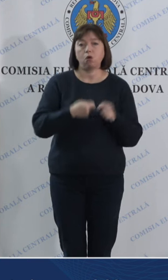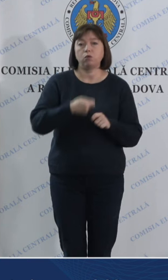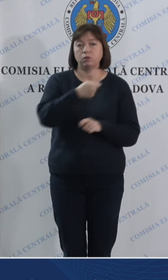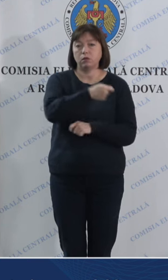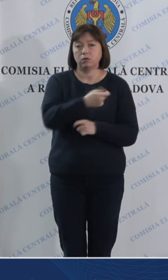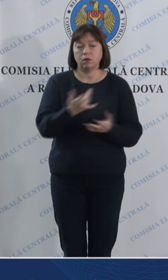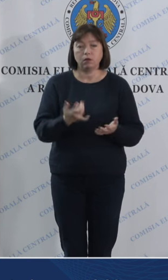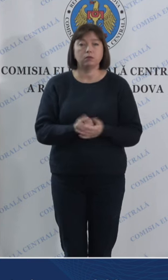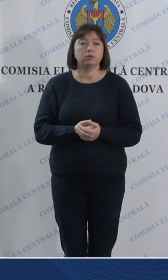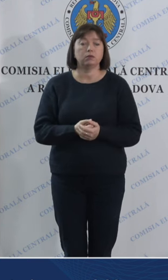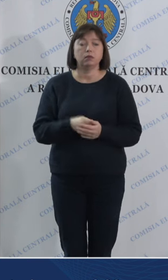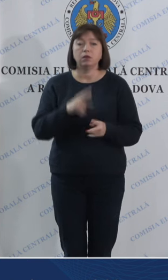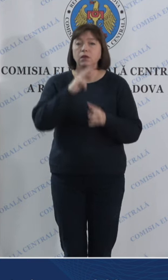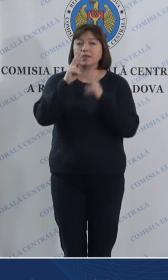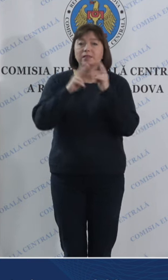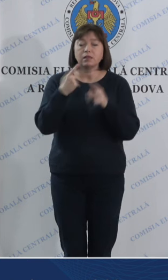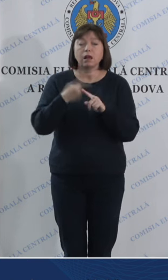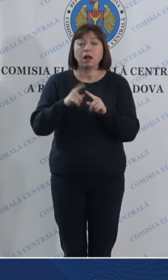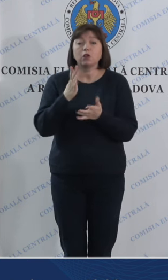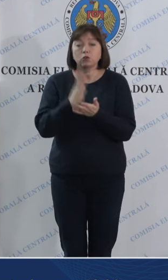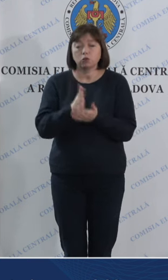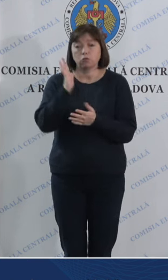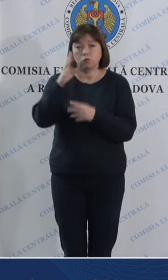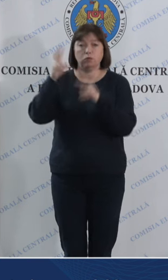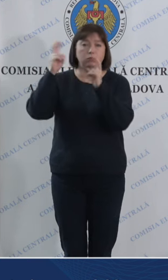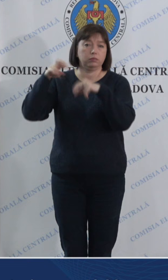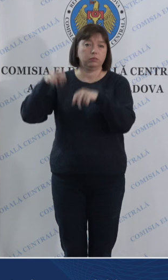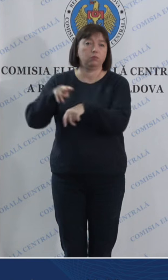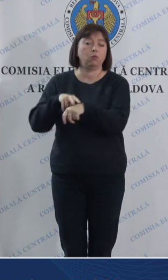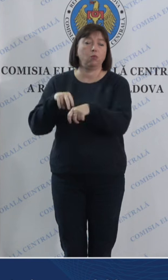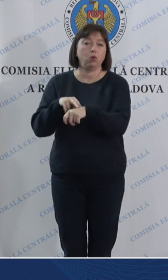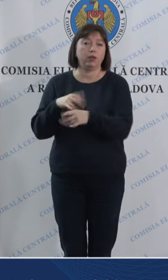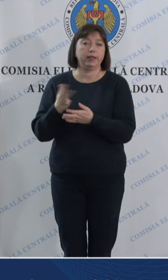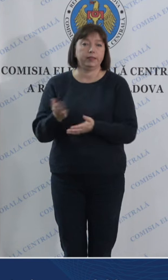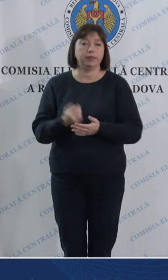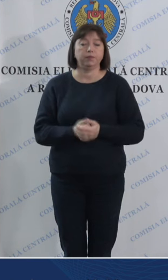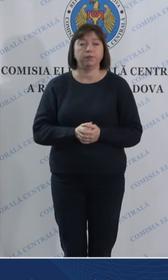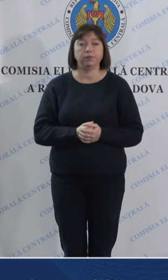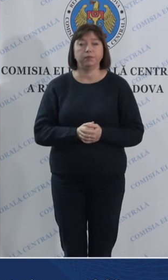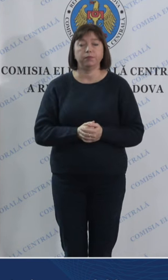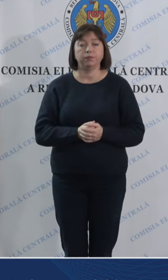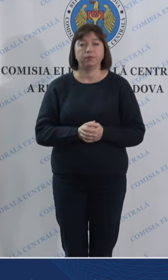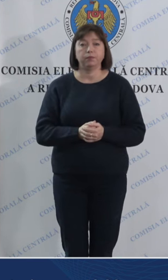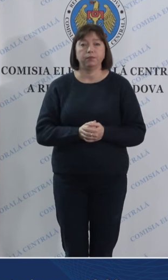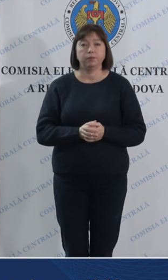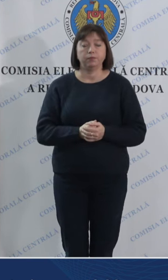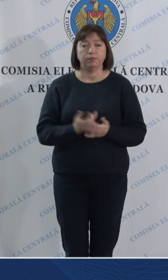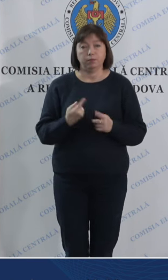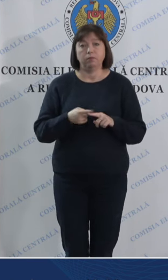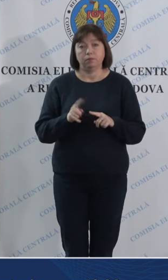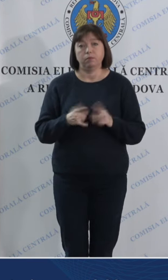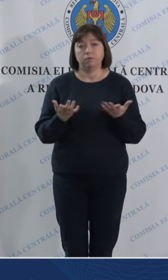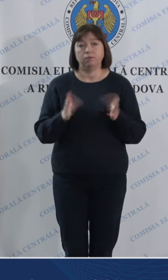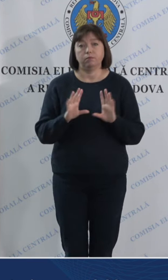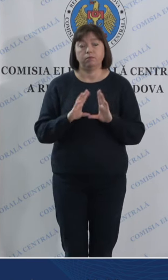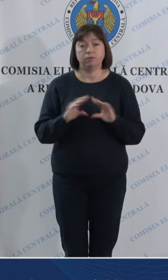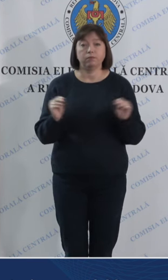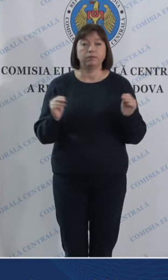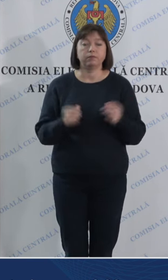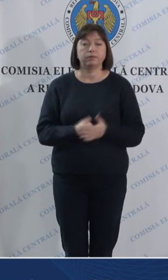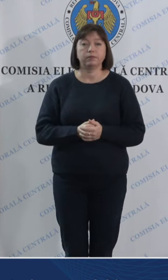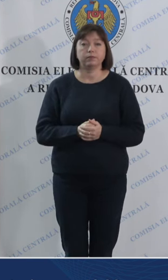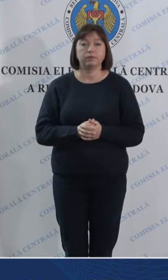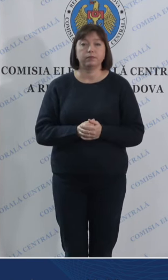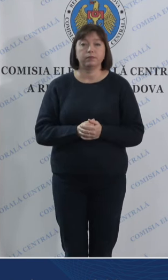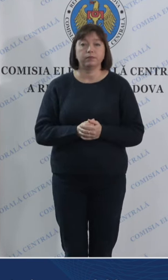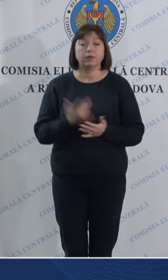sesizările care sunt urmează deja poliția să se expună asupra lor cam asta am vrut să vă